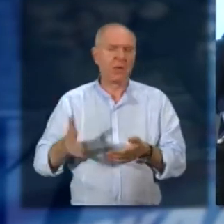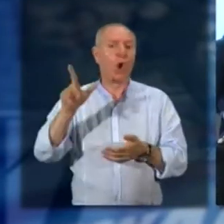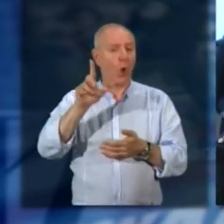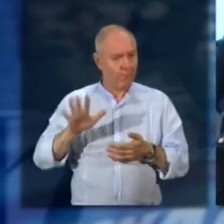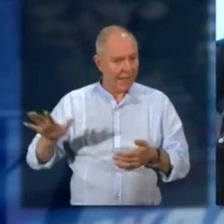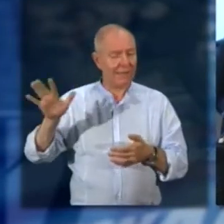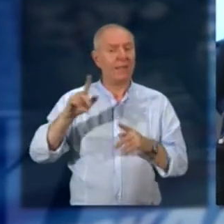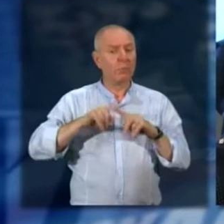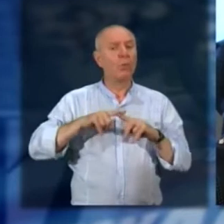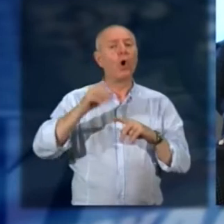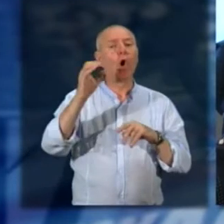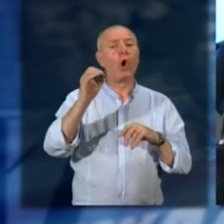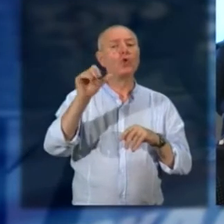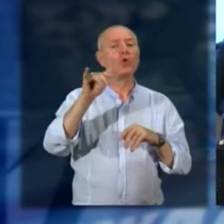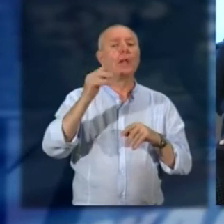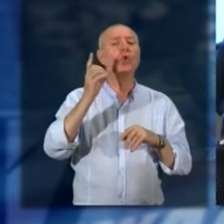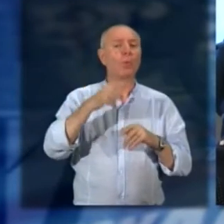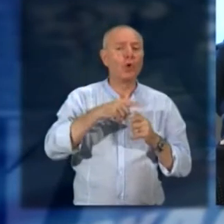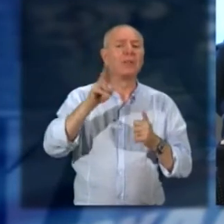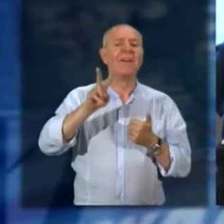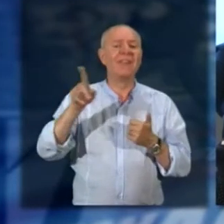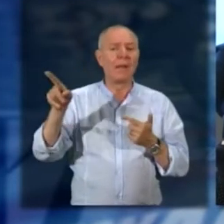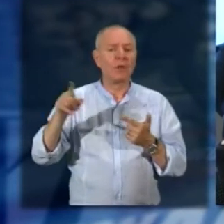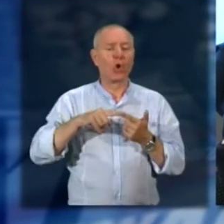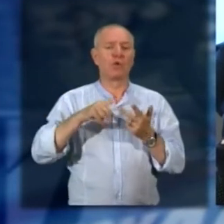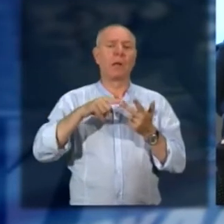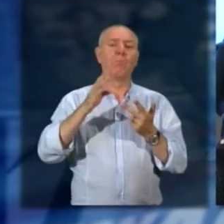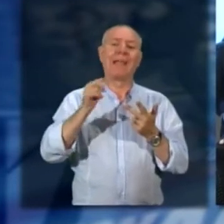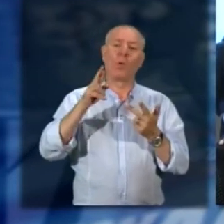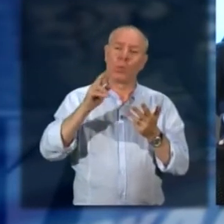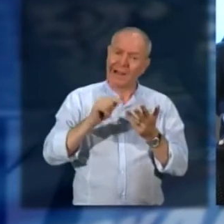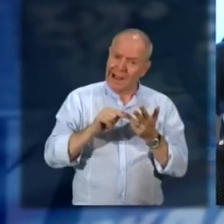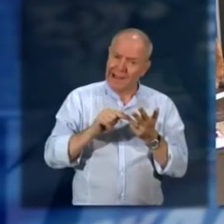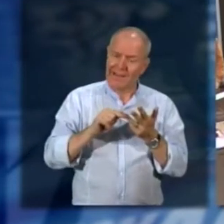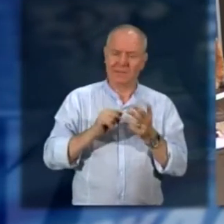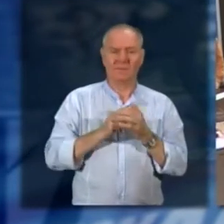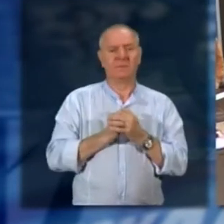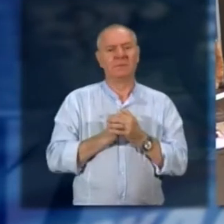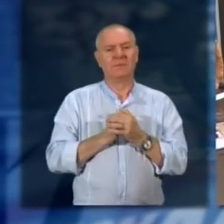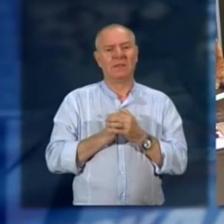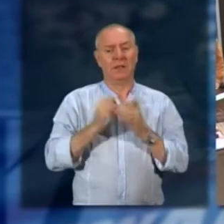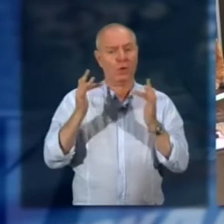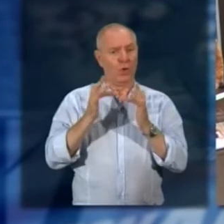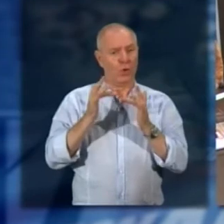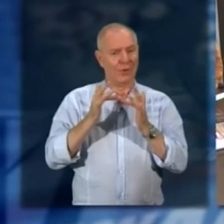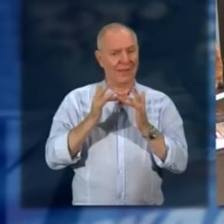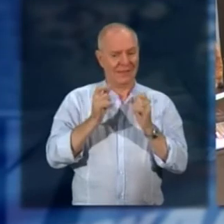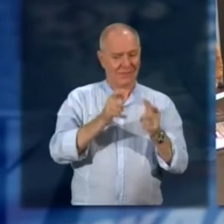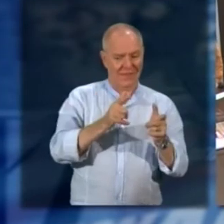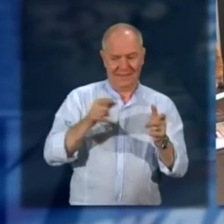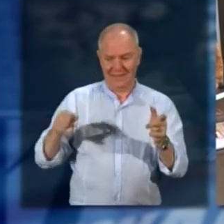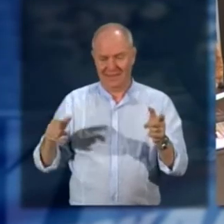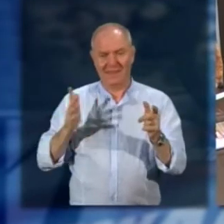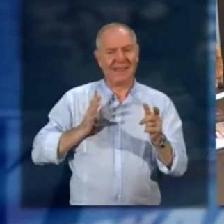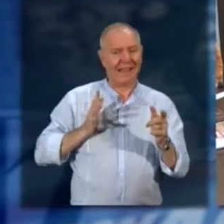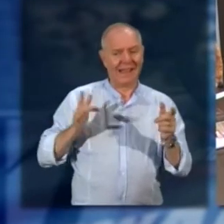ma soprattutto in Ossola, a Domodossola, Villa Dossola, a Piedimolera, a Beura, a Crevola Dossola. I contatti tra i puscire e i clienti si